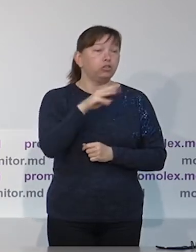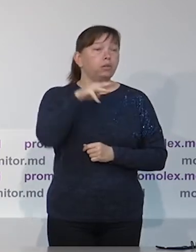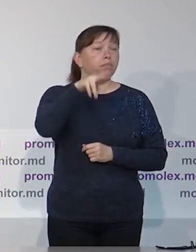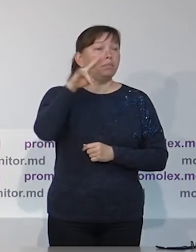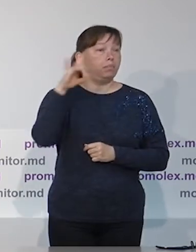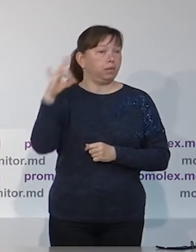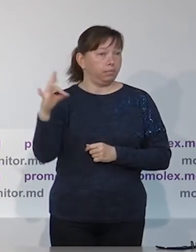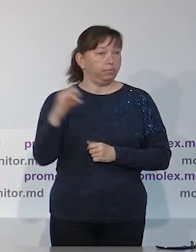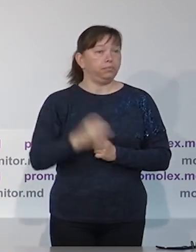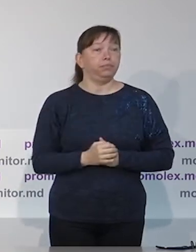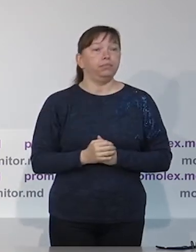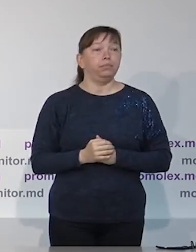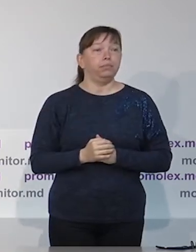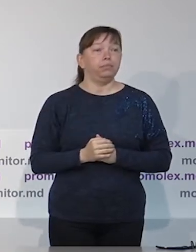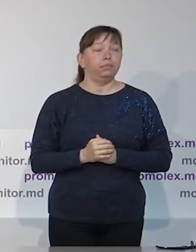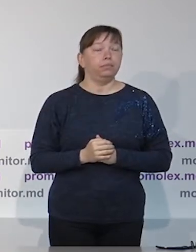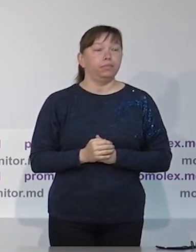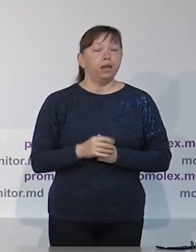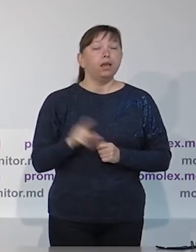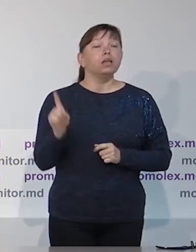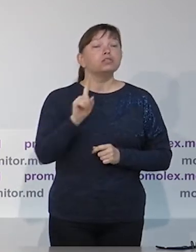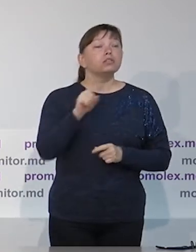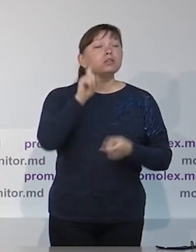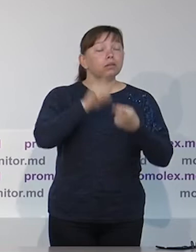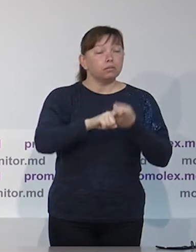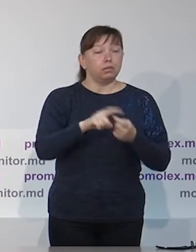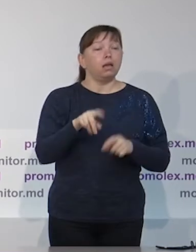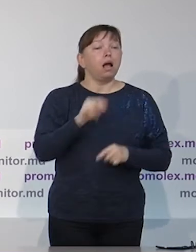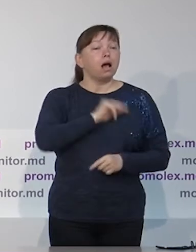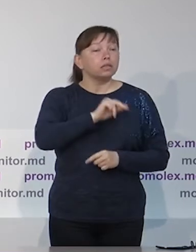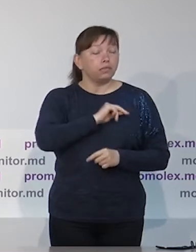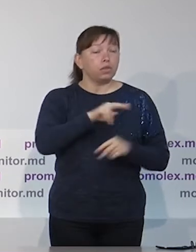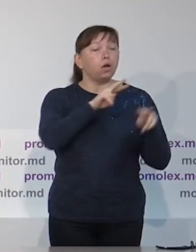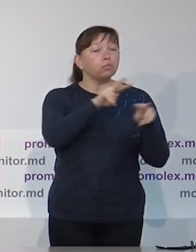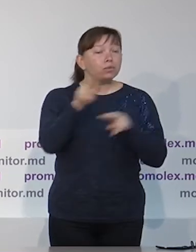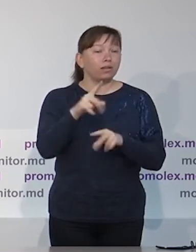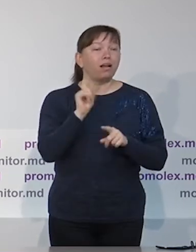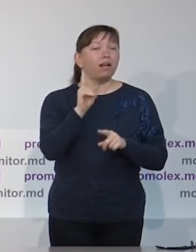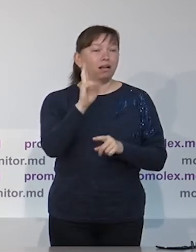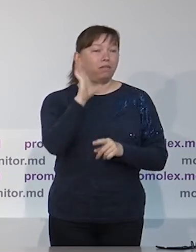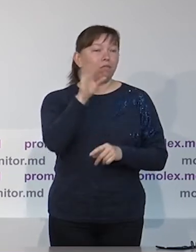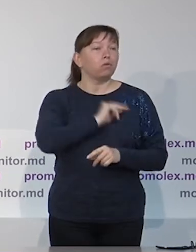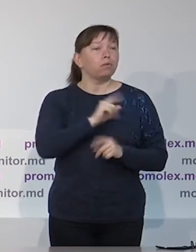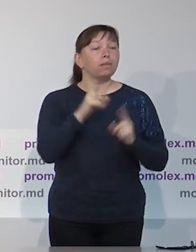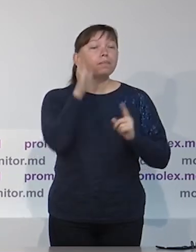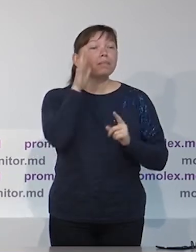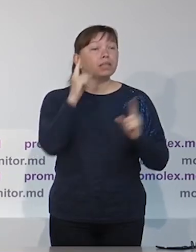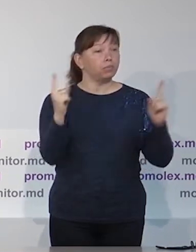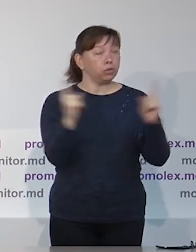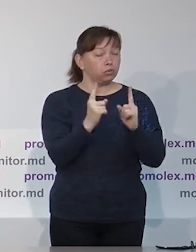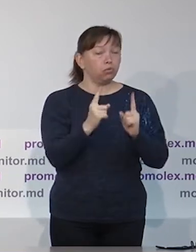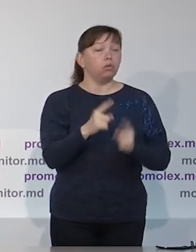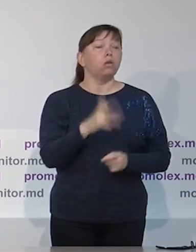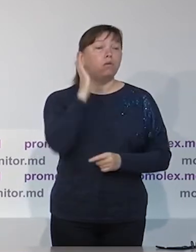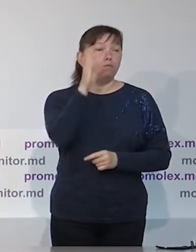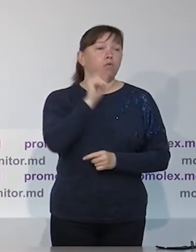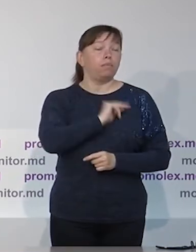границей и в Приднестровском регионе. Что касается деятельности краткосрочных наблюдателей,